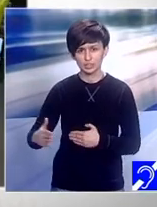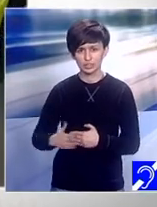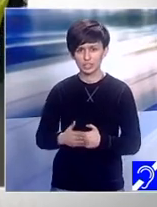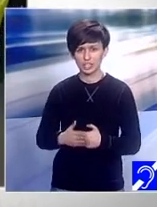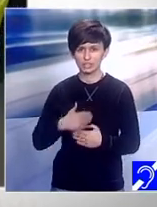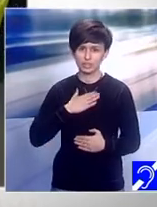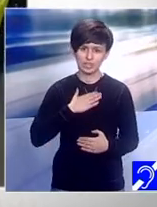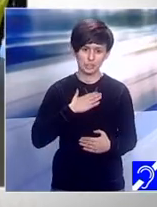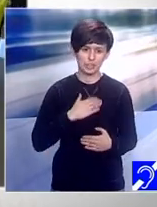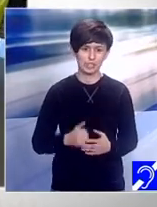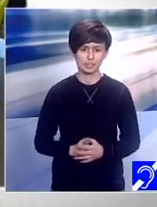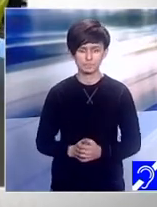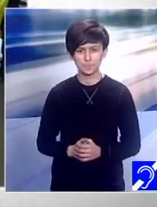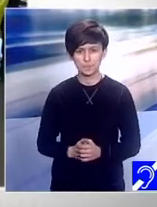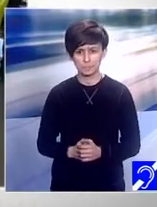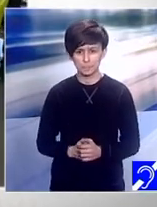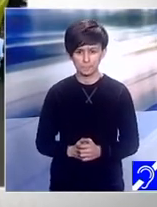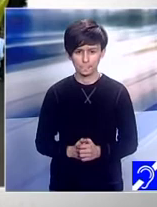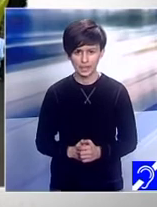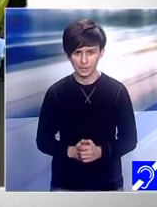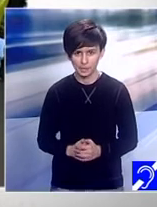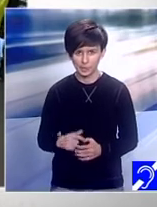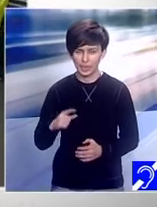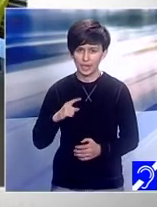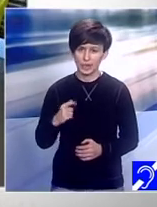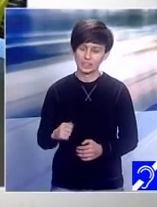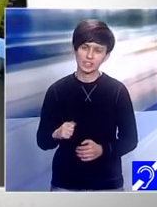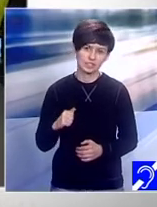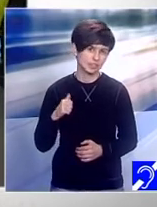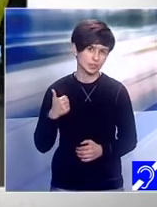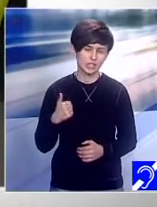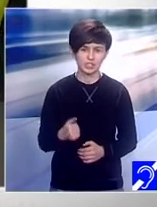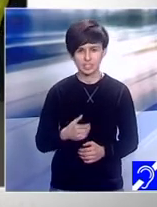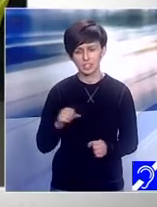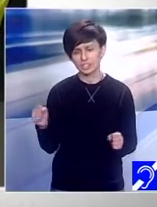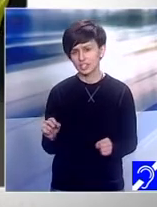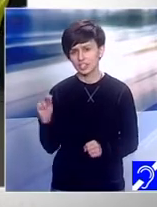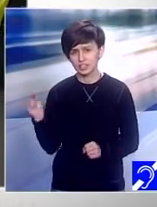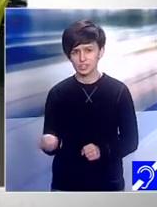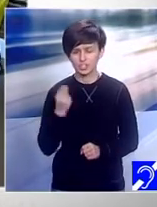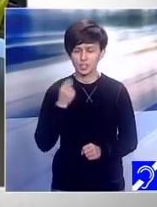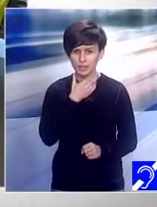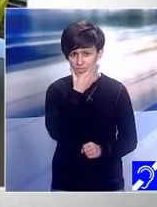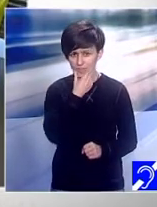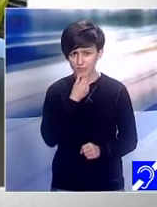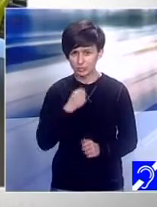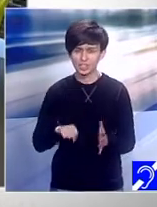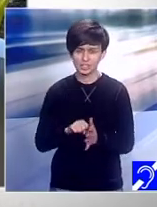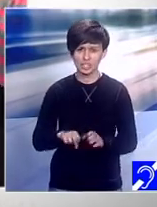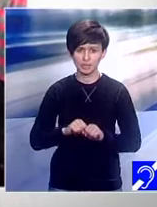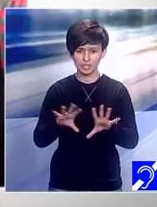este poate că una dintre cele mai frumoase credem ediția ale emisiunii noastre fără prejudecăți